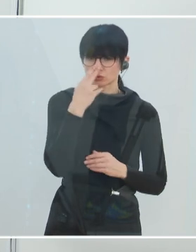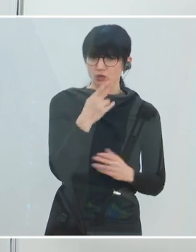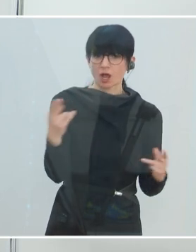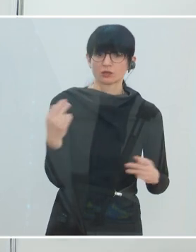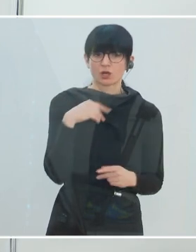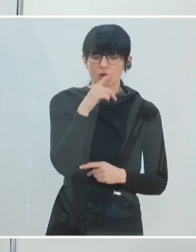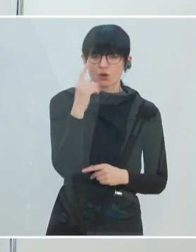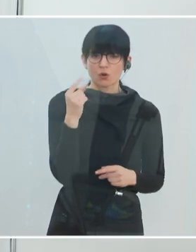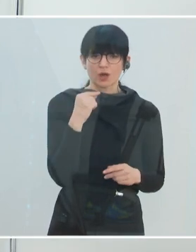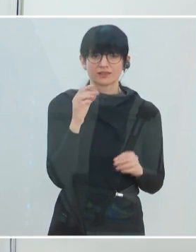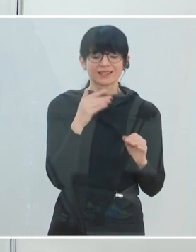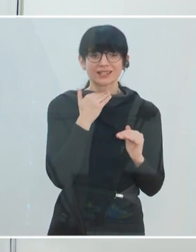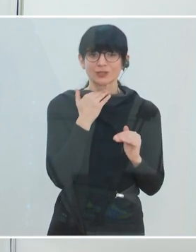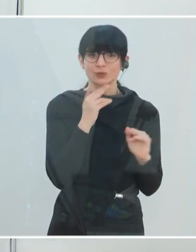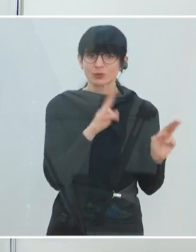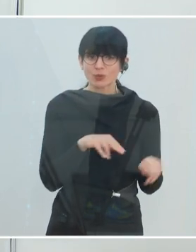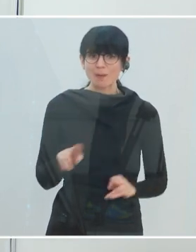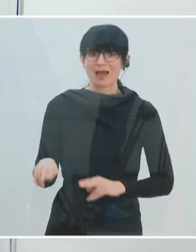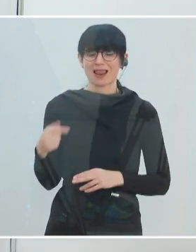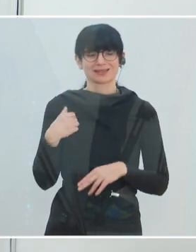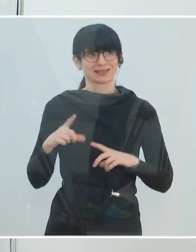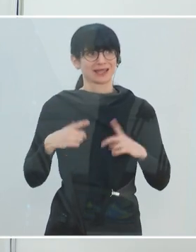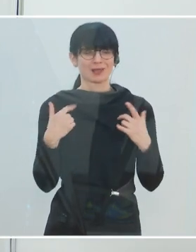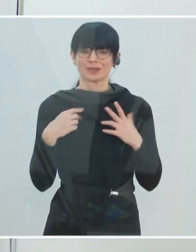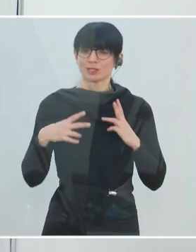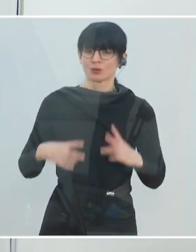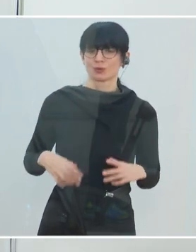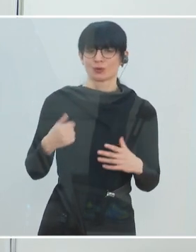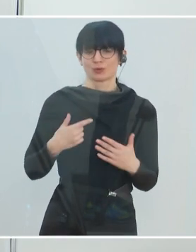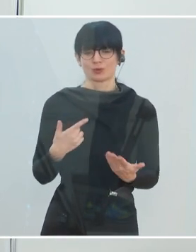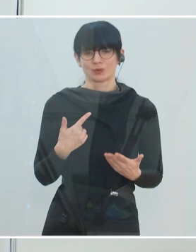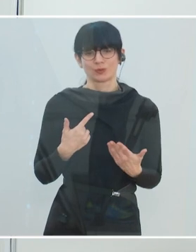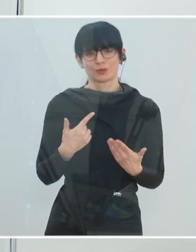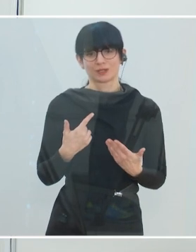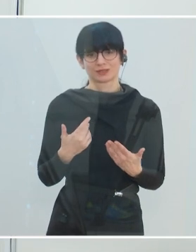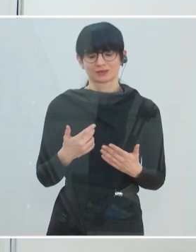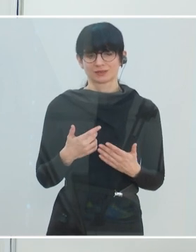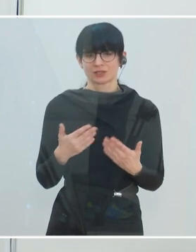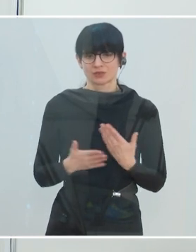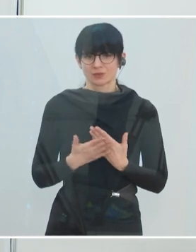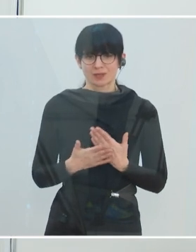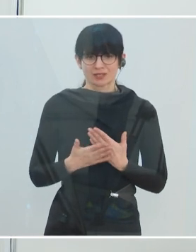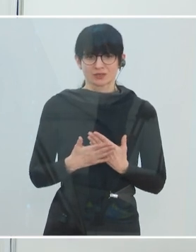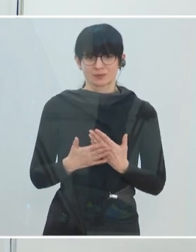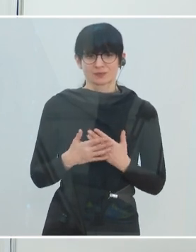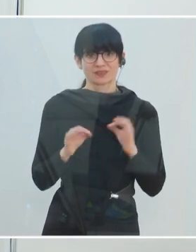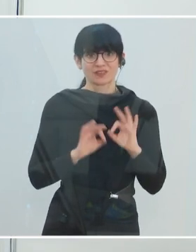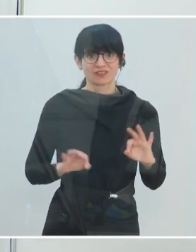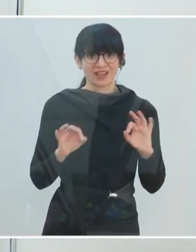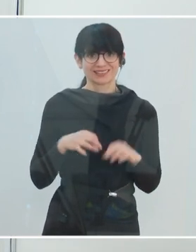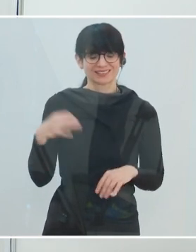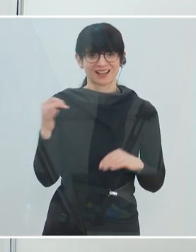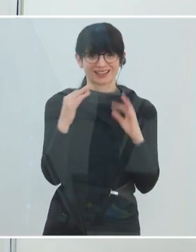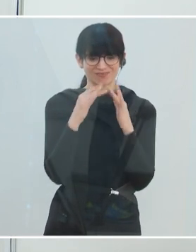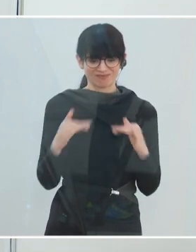dass die Leute genug Normalität erleben können, dass in der Krise auch Normalität herrschen darf. Dazu gehören zum Beispiel Feiertage, wie das